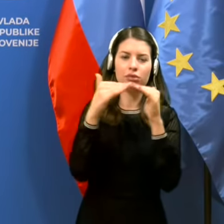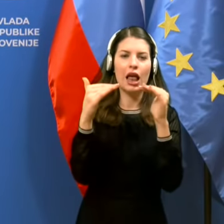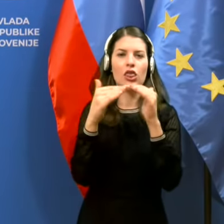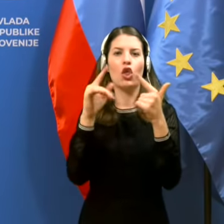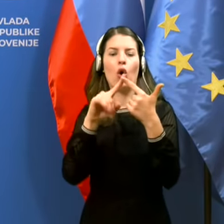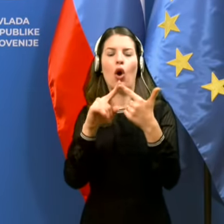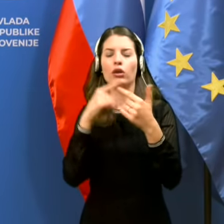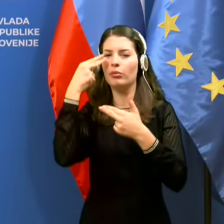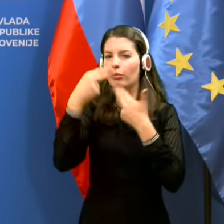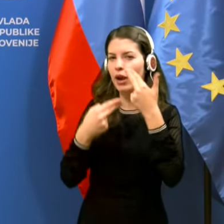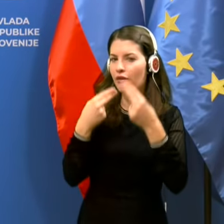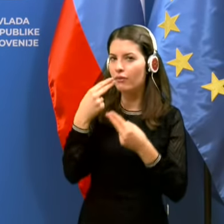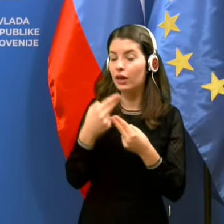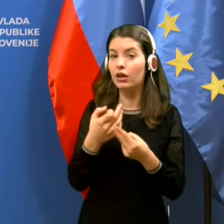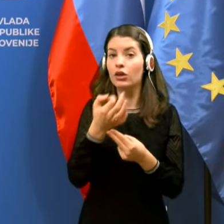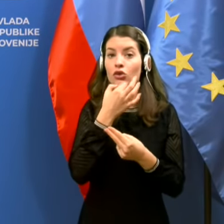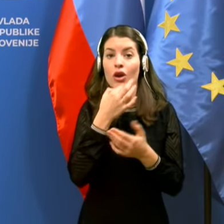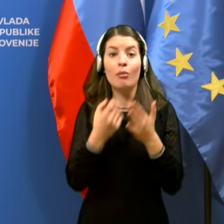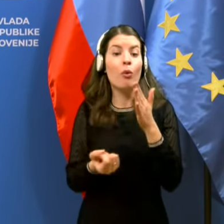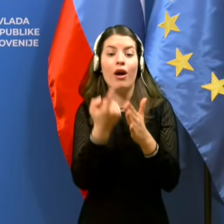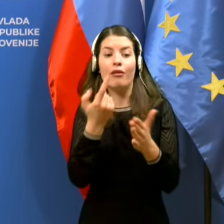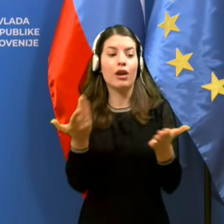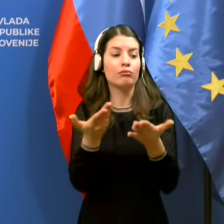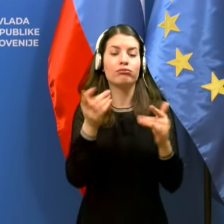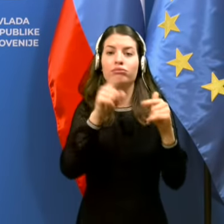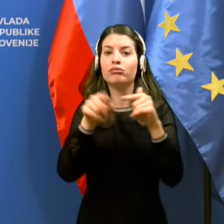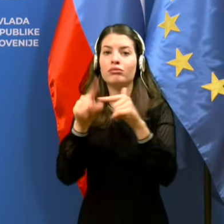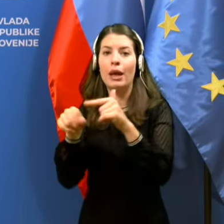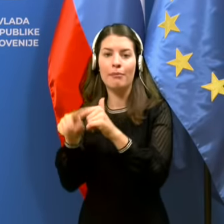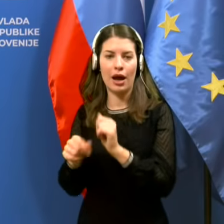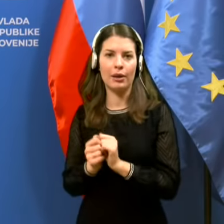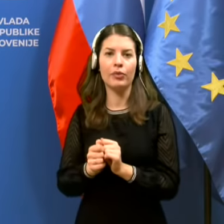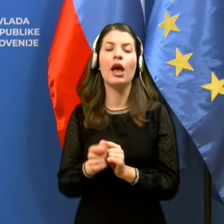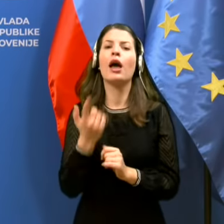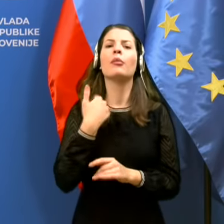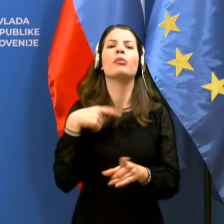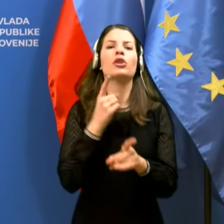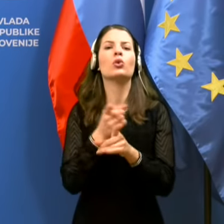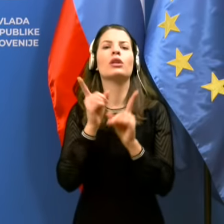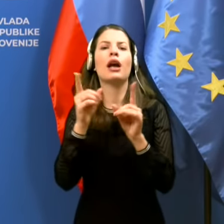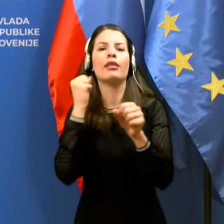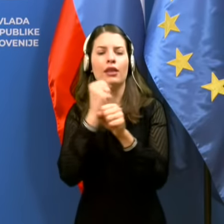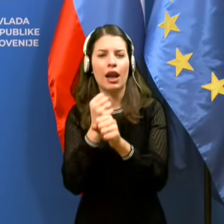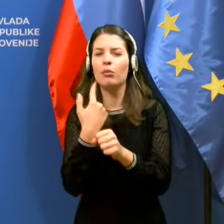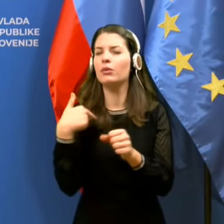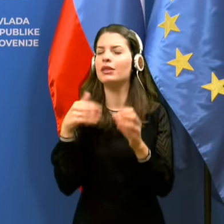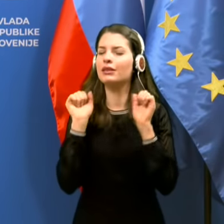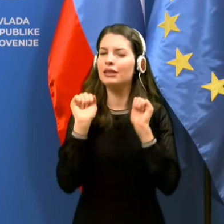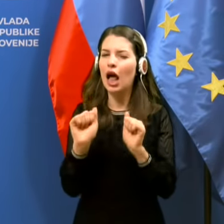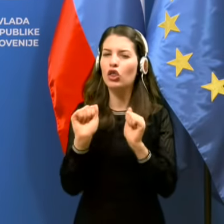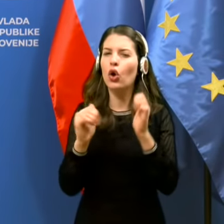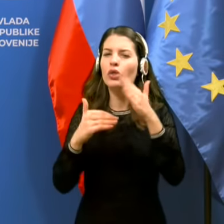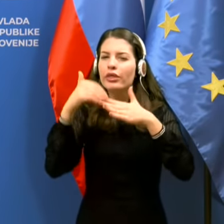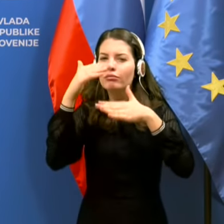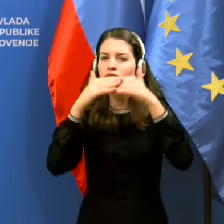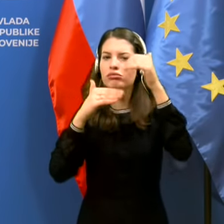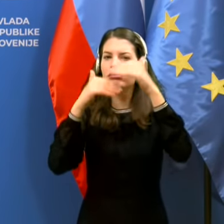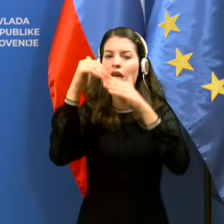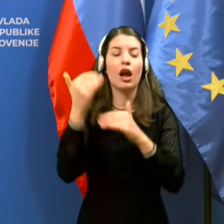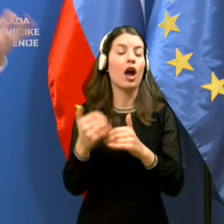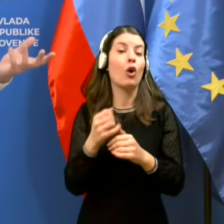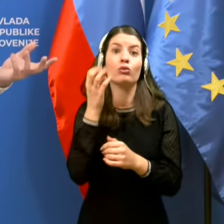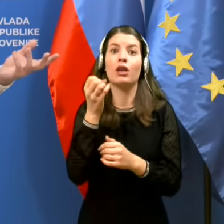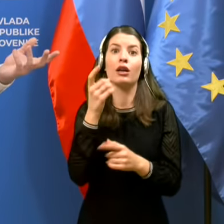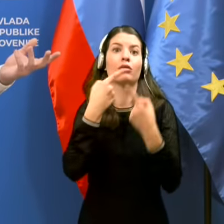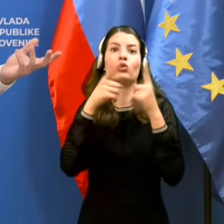previrja, če je kašna napaka, veste, kaj še delamo, nadgrajujemo non-stop, ker so zahteve non-stop drugačne.